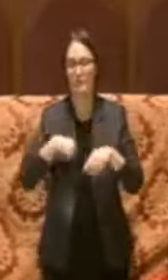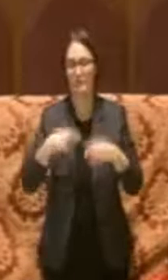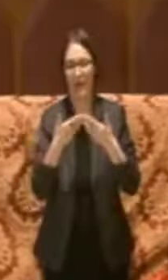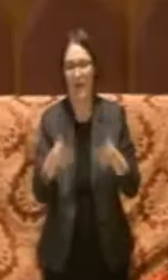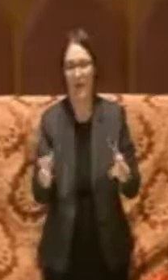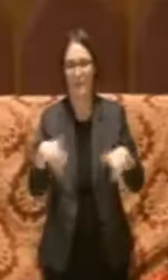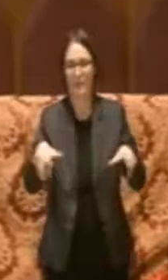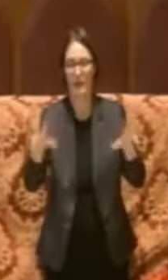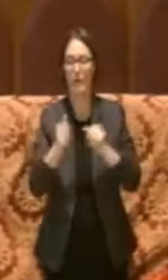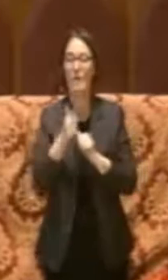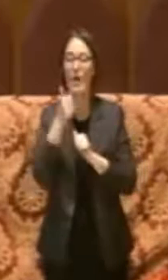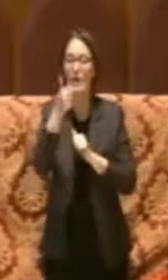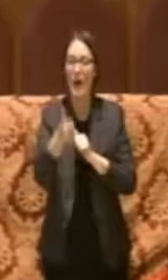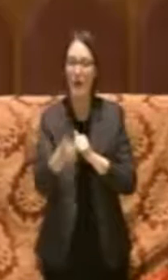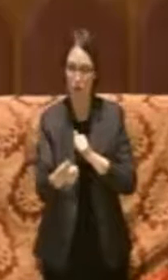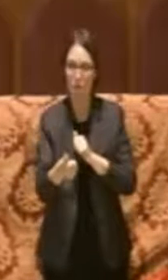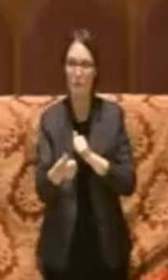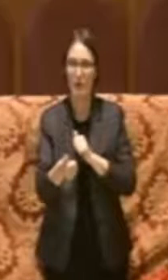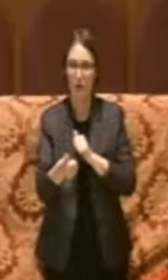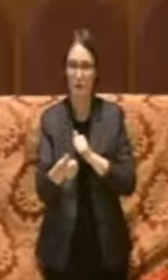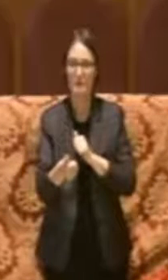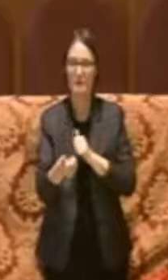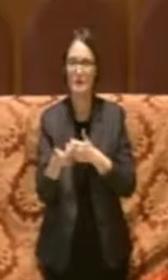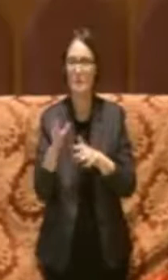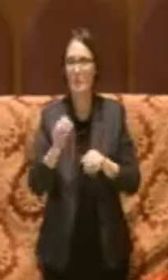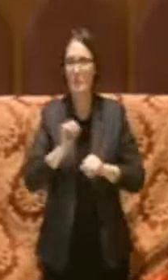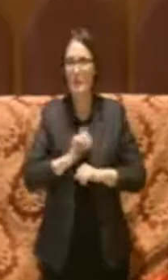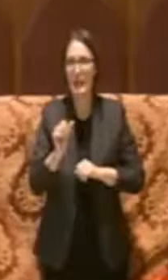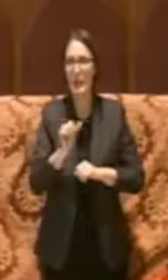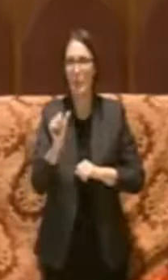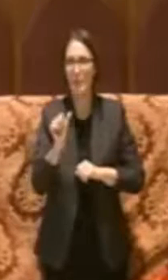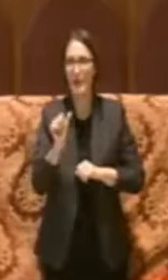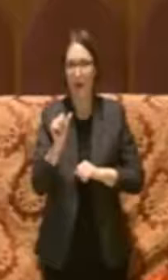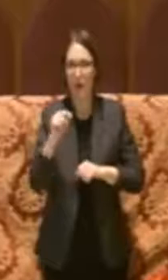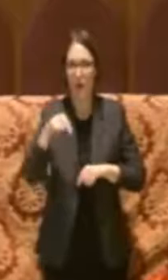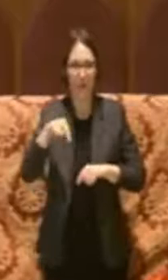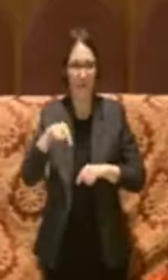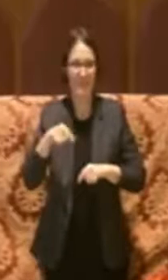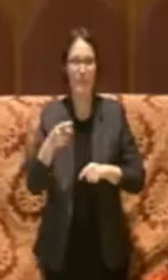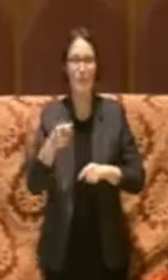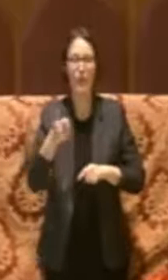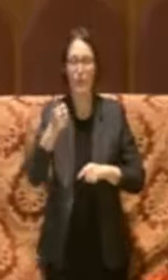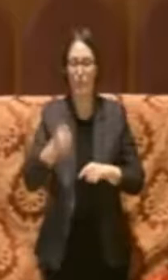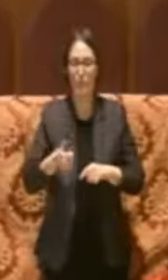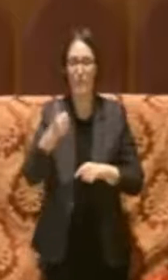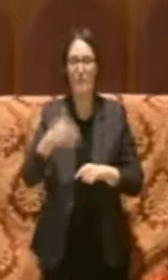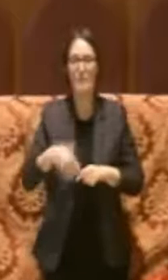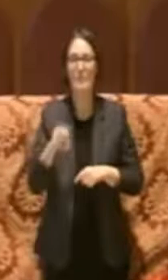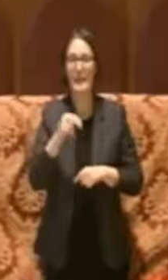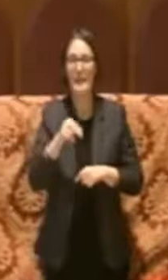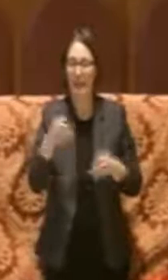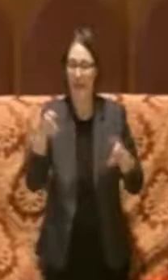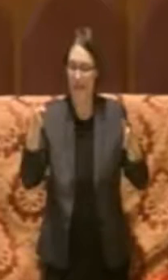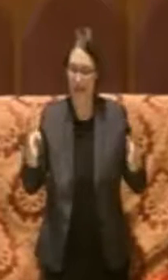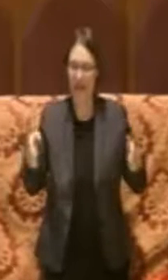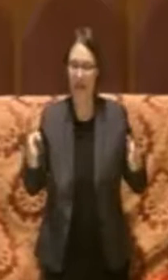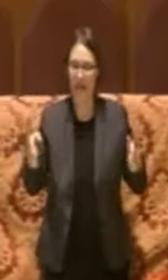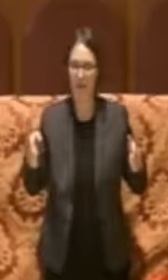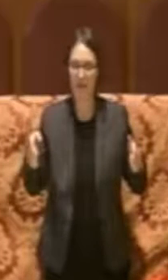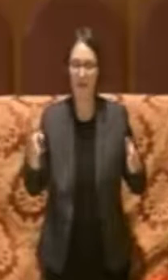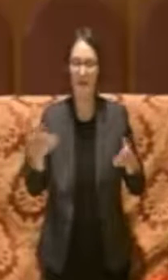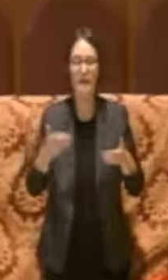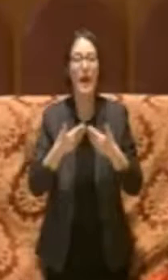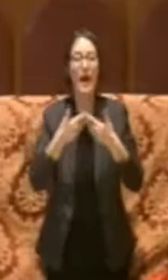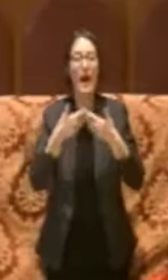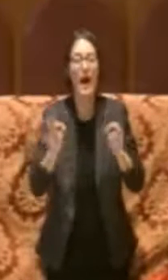credo, per la prima volta in questo millennio, credo che non sia mai stata aperta la piscina di